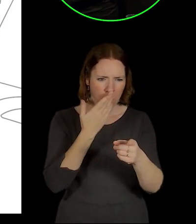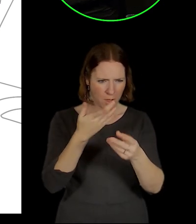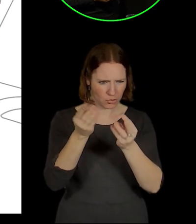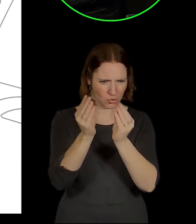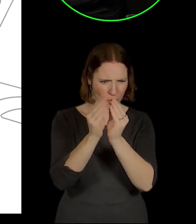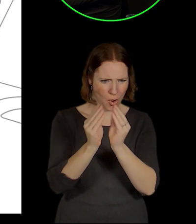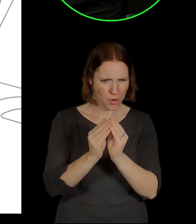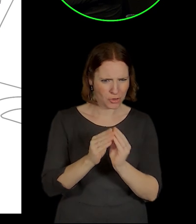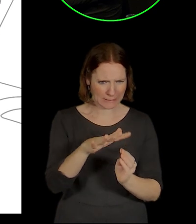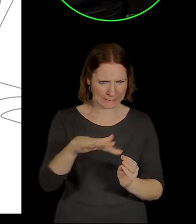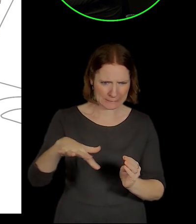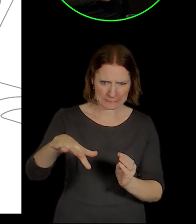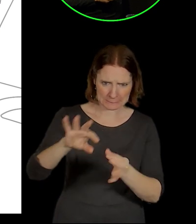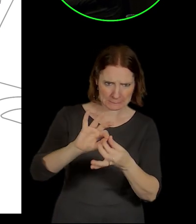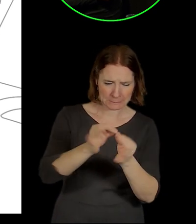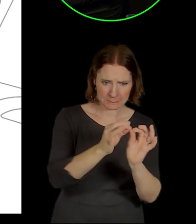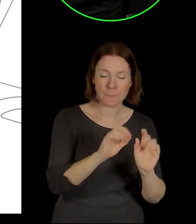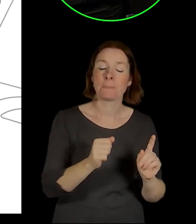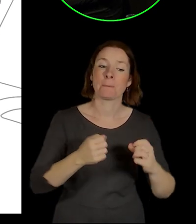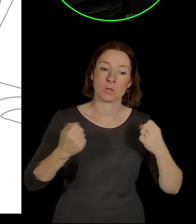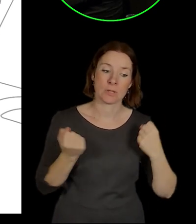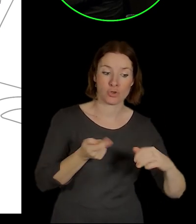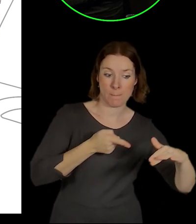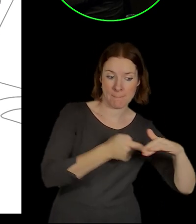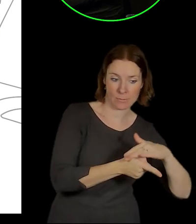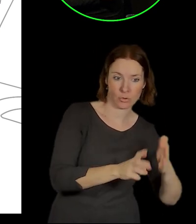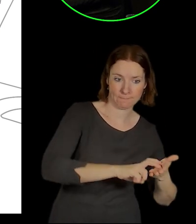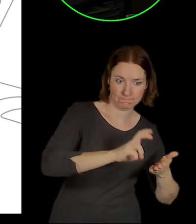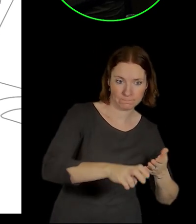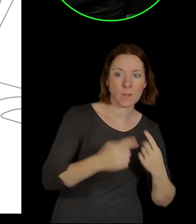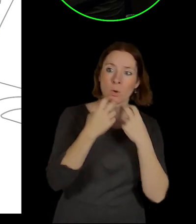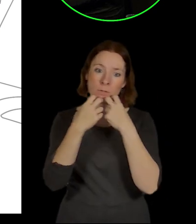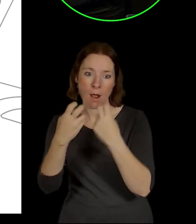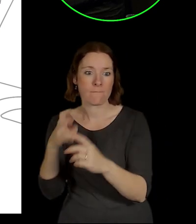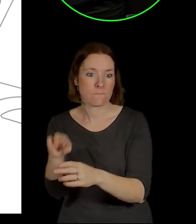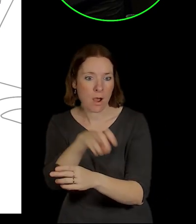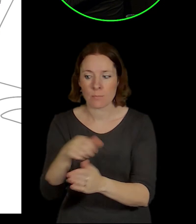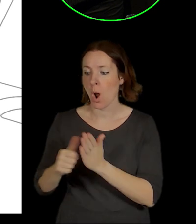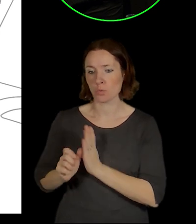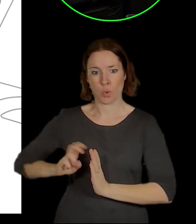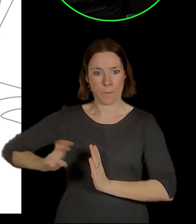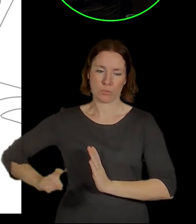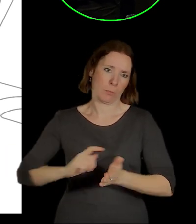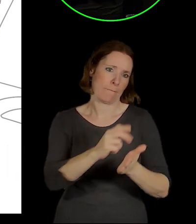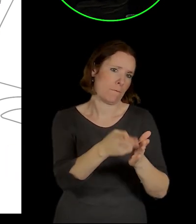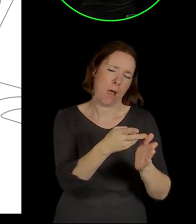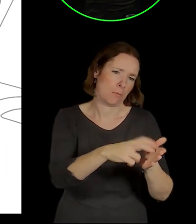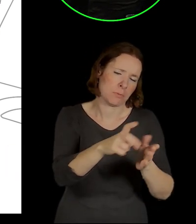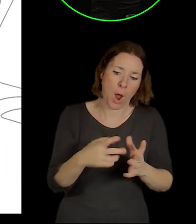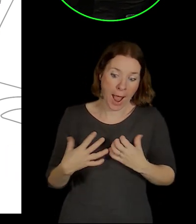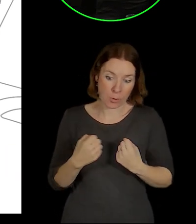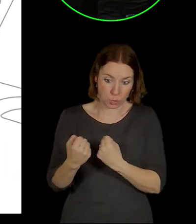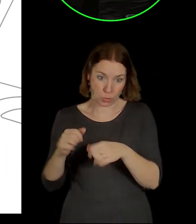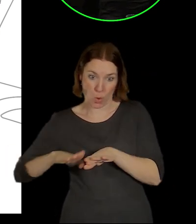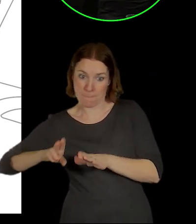jsme se snažili o to, aby ty lidi, když vystoupí v metru, z tramvaje, z autobusu, z vlaku, z auta, tak aby